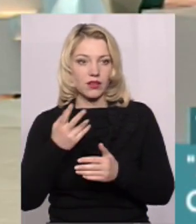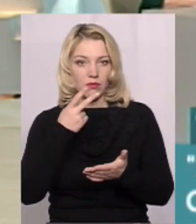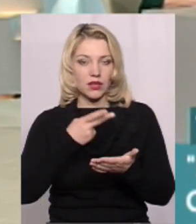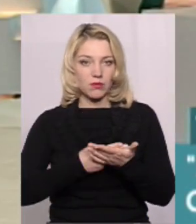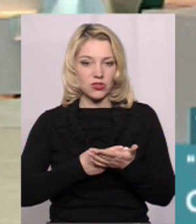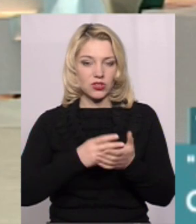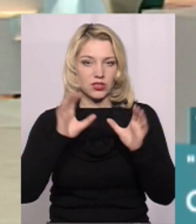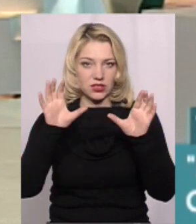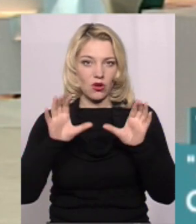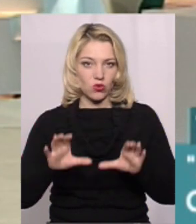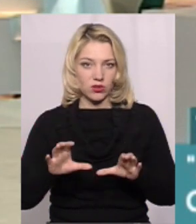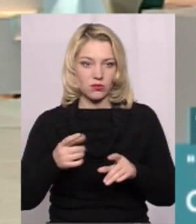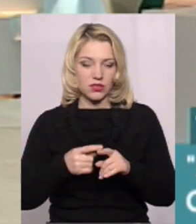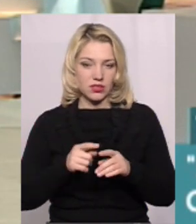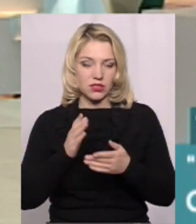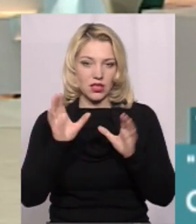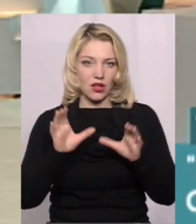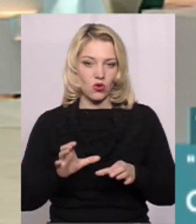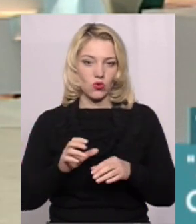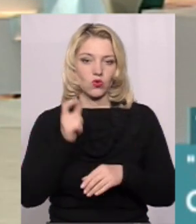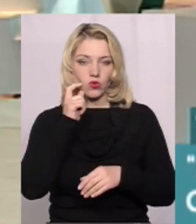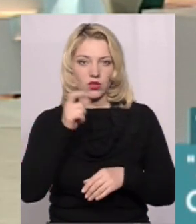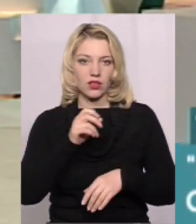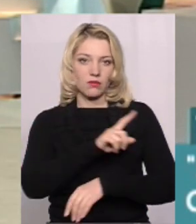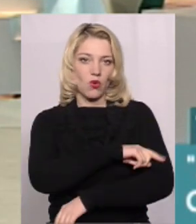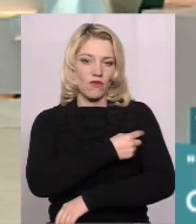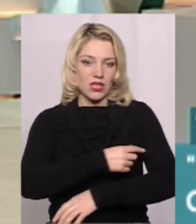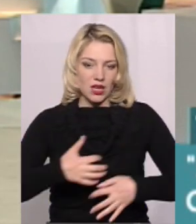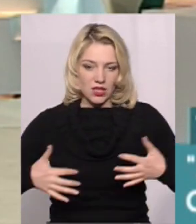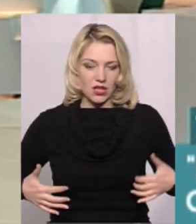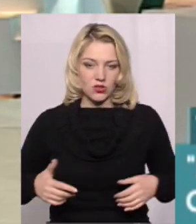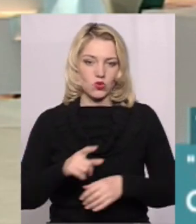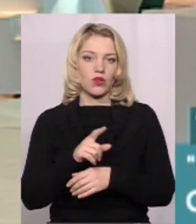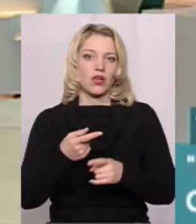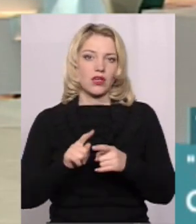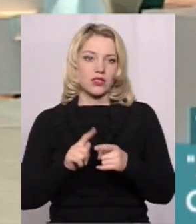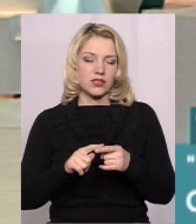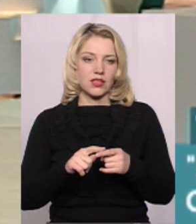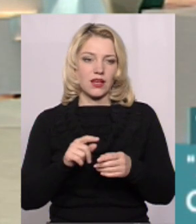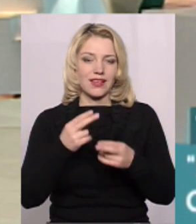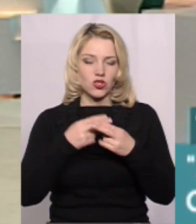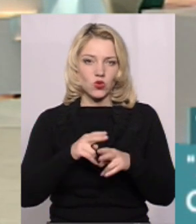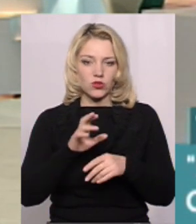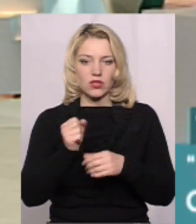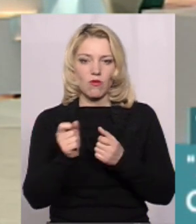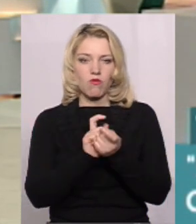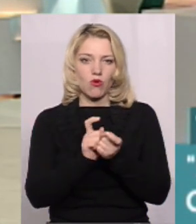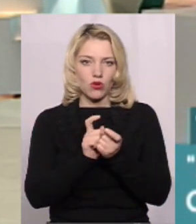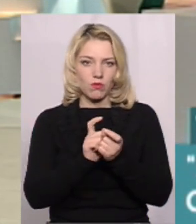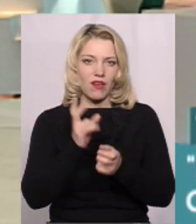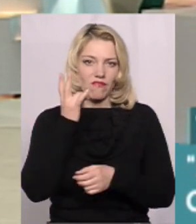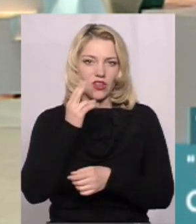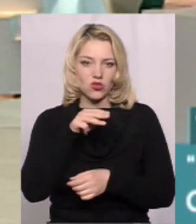передбачені діючим законодавством Це і закон України про ветеринарну медицину, це і діючі інструкції з профілактики боротьби з африканською чумою за свиней